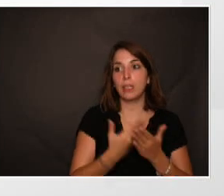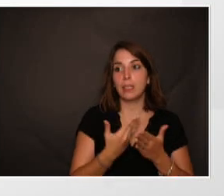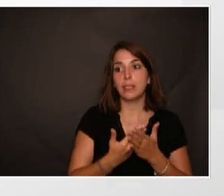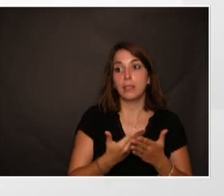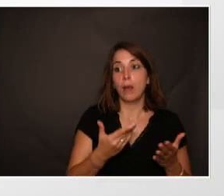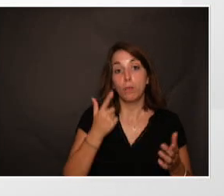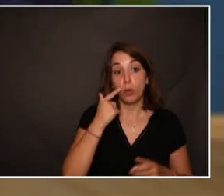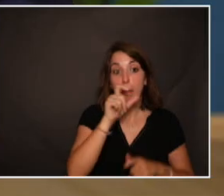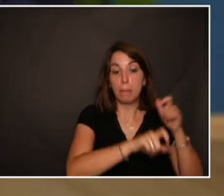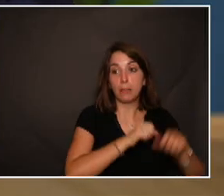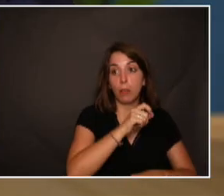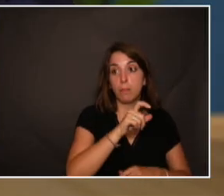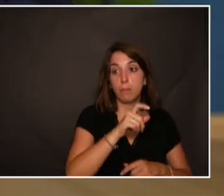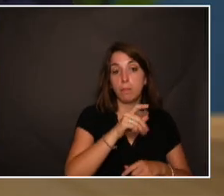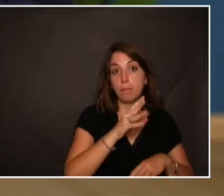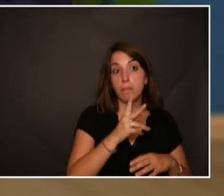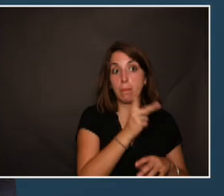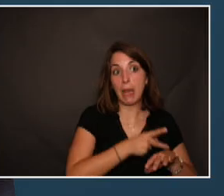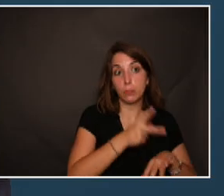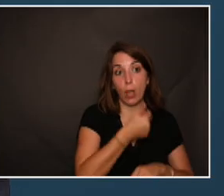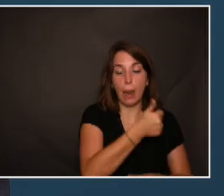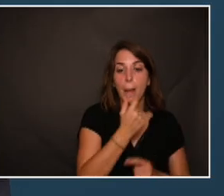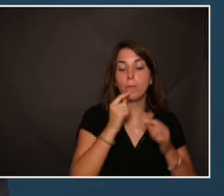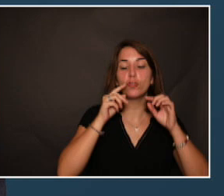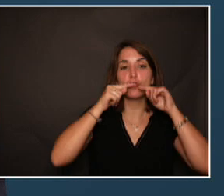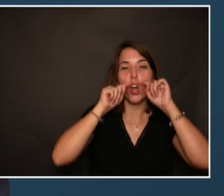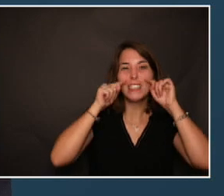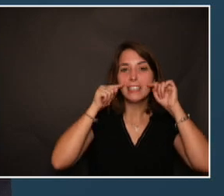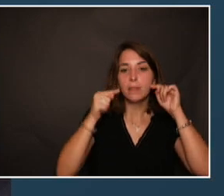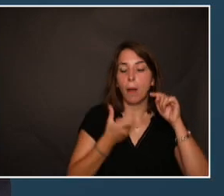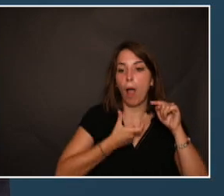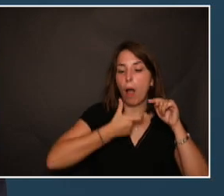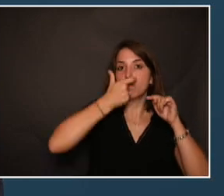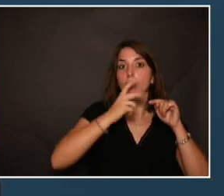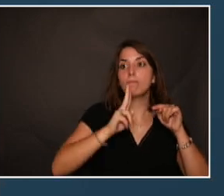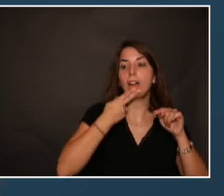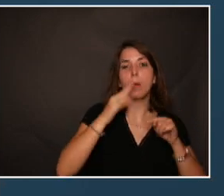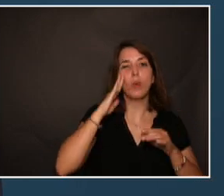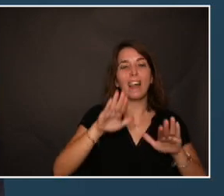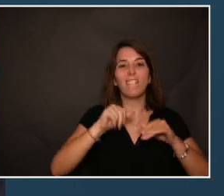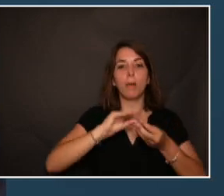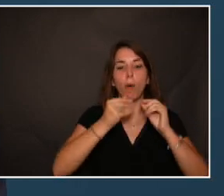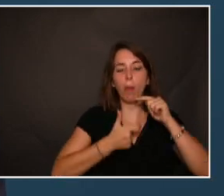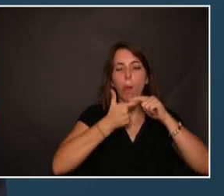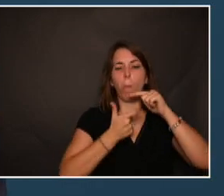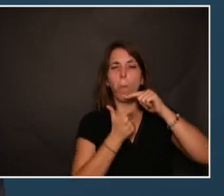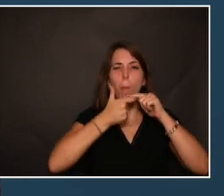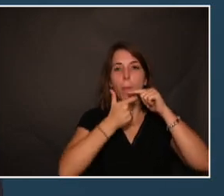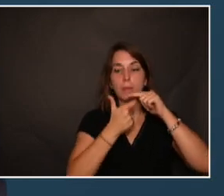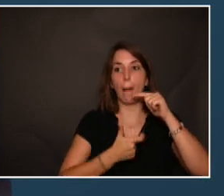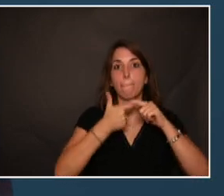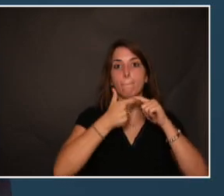et à leurs gencives pour éviter des problèmes d'acceptabilité et des